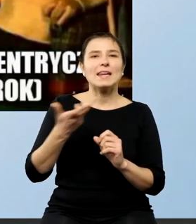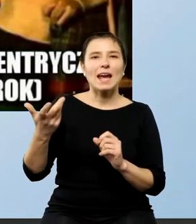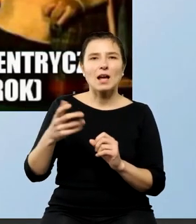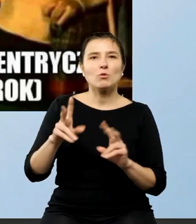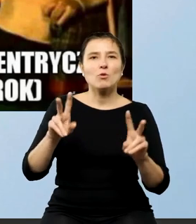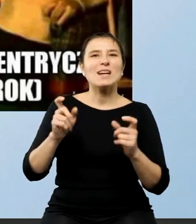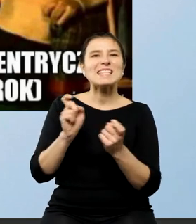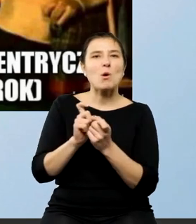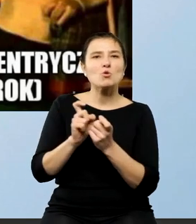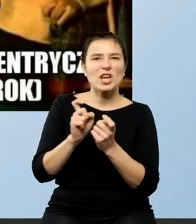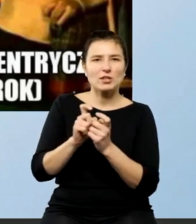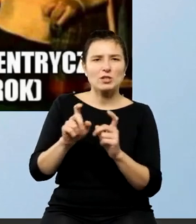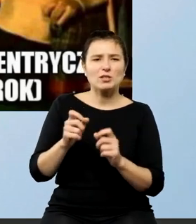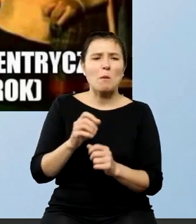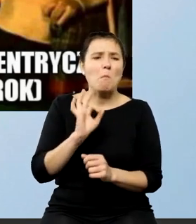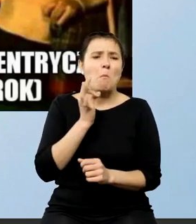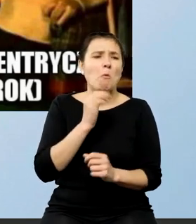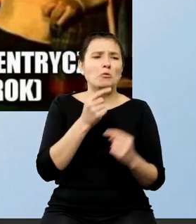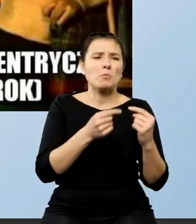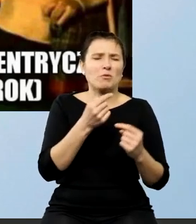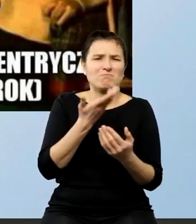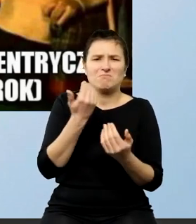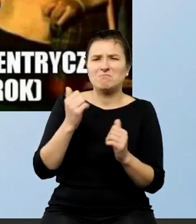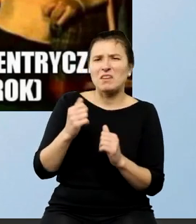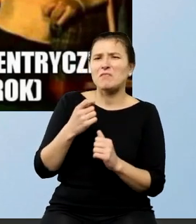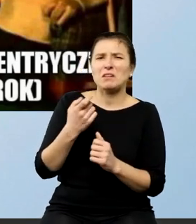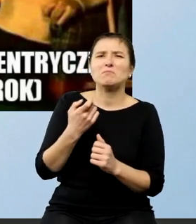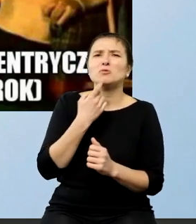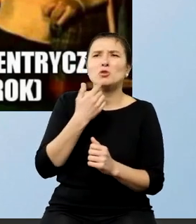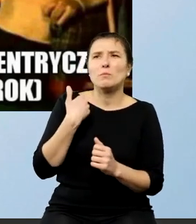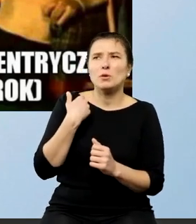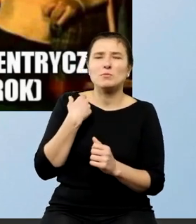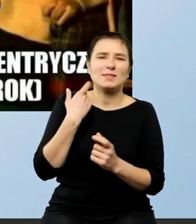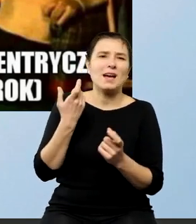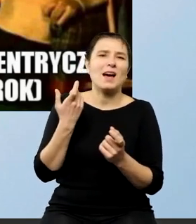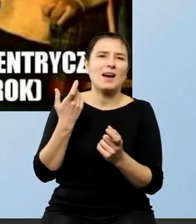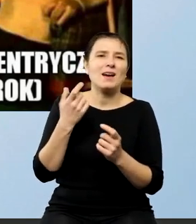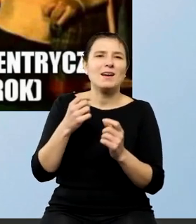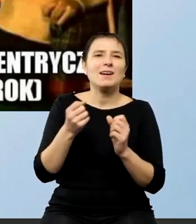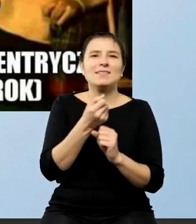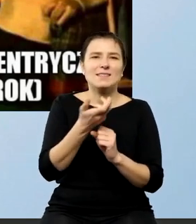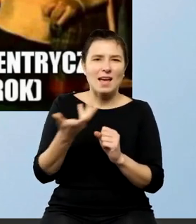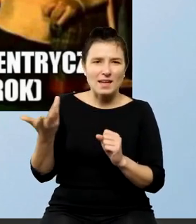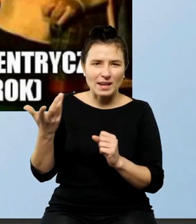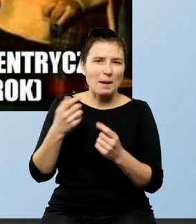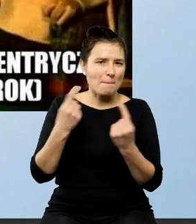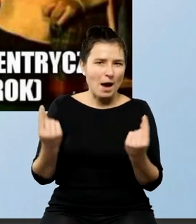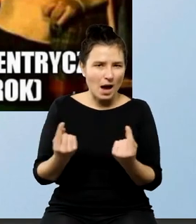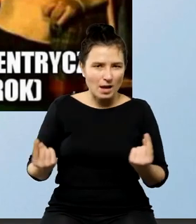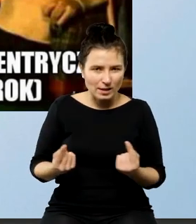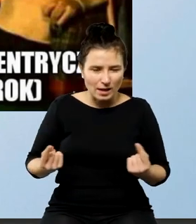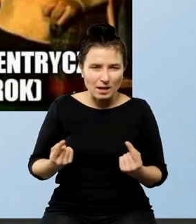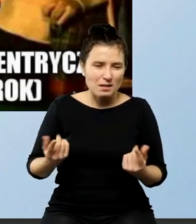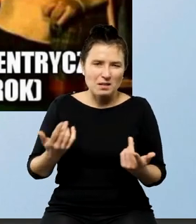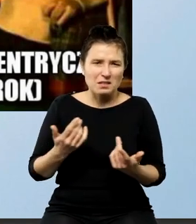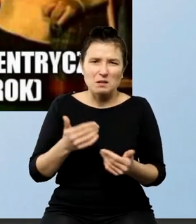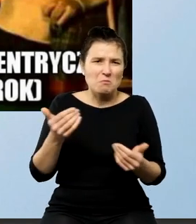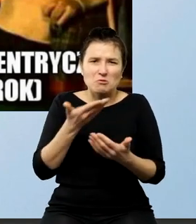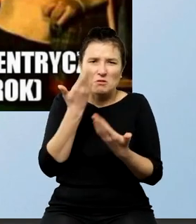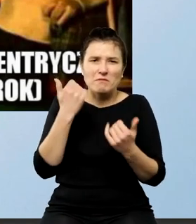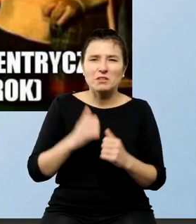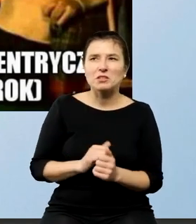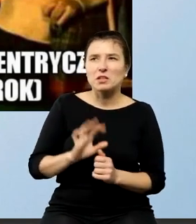co to za serial i dlaczego może to być zabawne jeżeli rozpoznają jakieś odniesienia do instrumentów